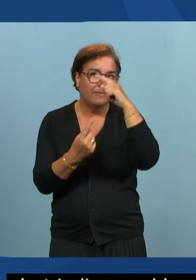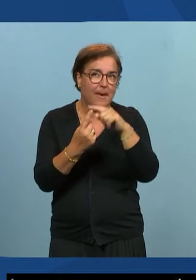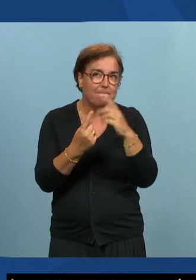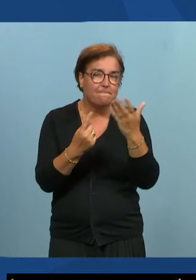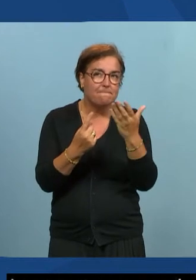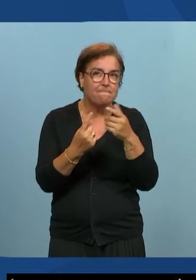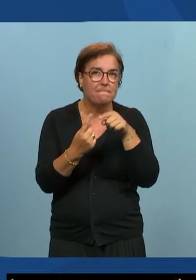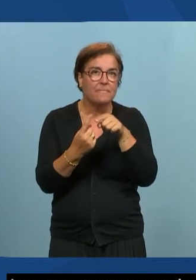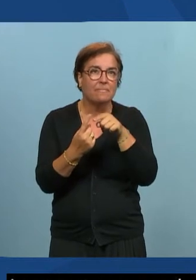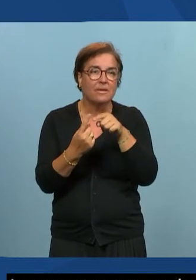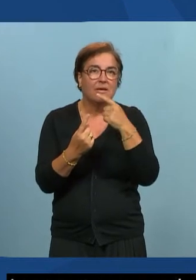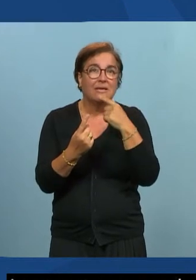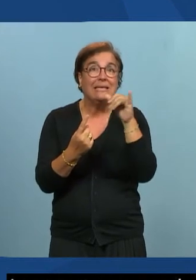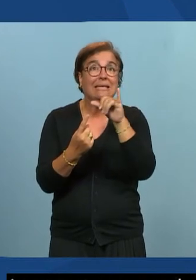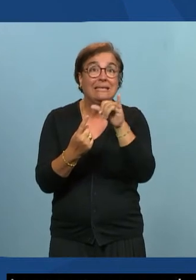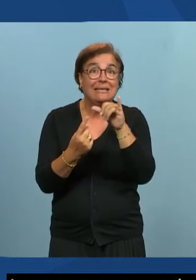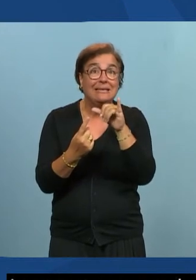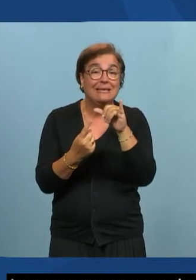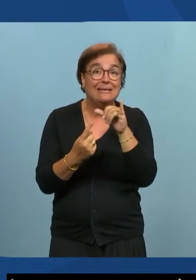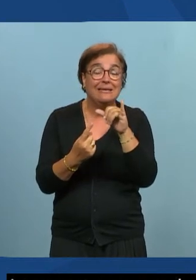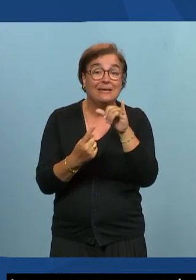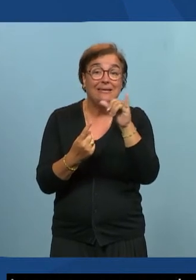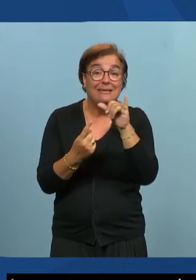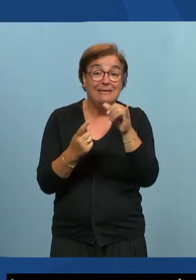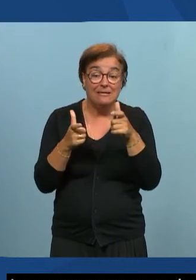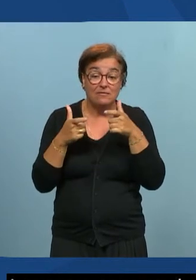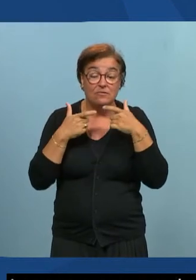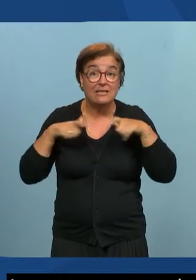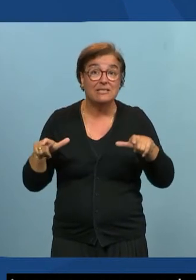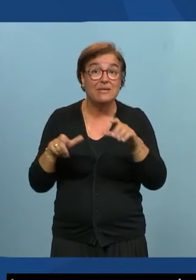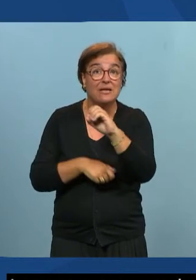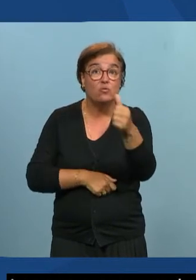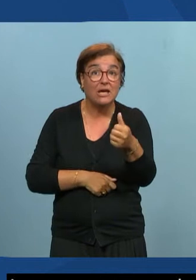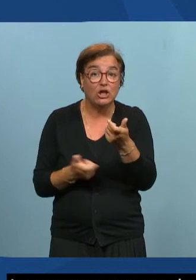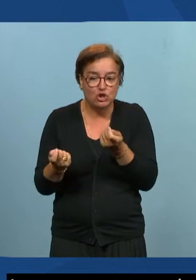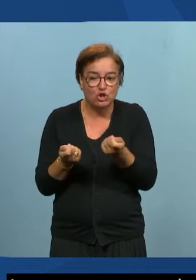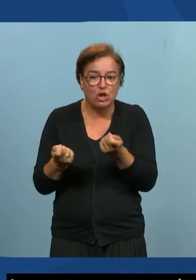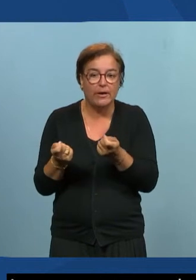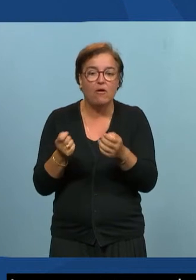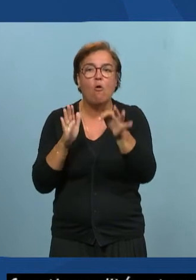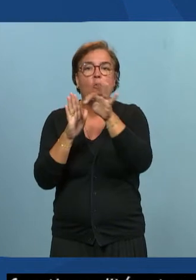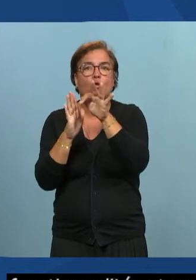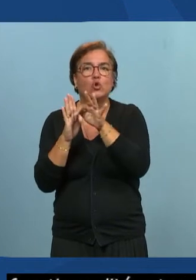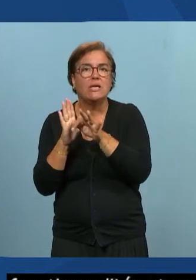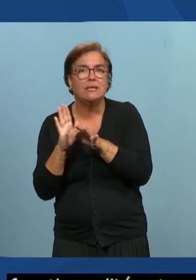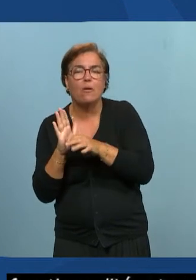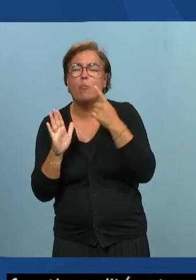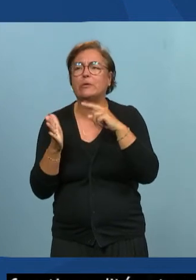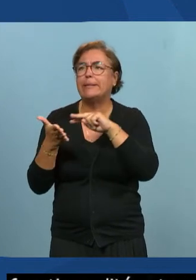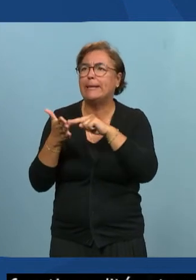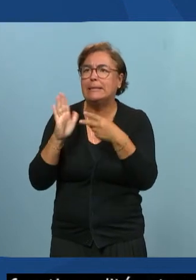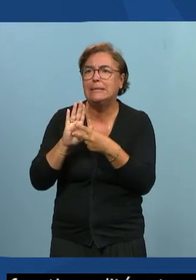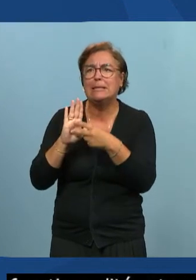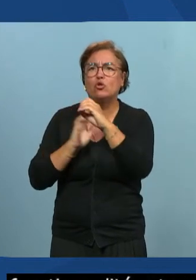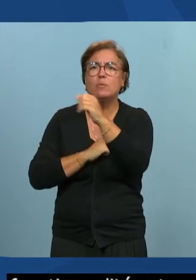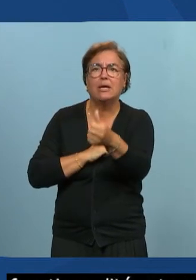le qui est concerné au sens qui doit prendre en compte l'accessibilité numérique. Quand on parle de fonctionnalités, on pense à des aspects techniques du numérique,